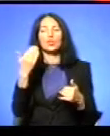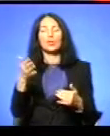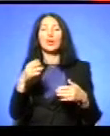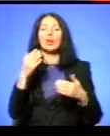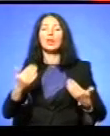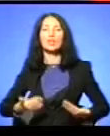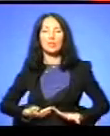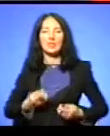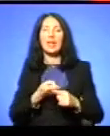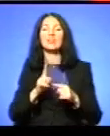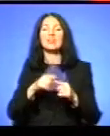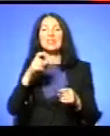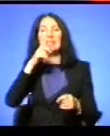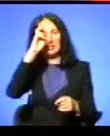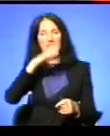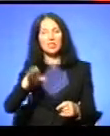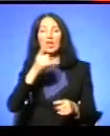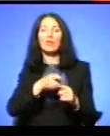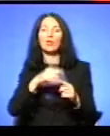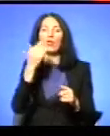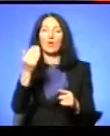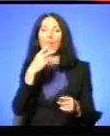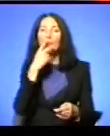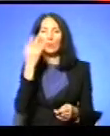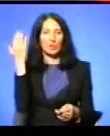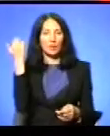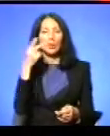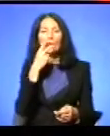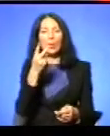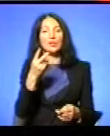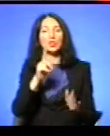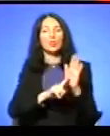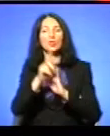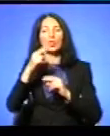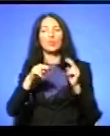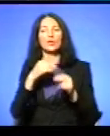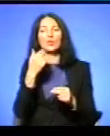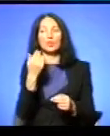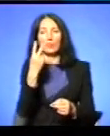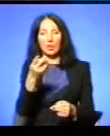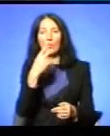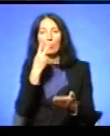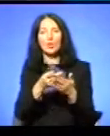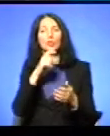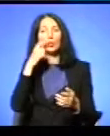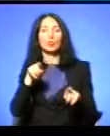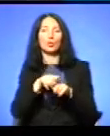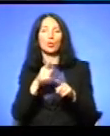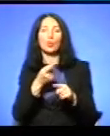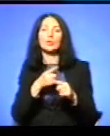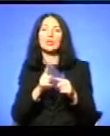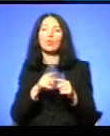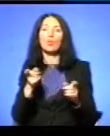країні, яку ви бачили тоді Яку ви починали будувати? Чи бачите ви Україну такою, за яку боролися Яку починали становлювати? бачу,